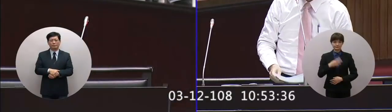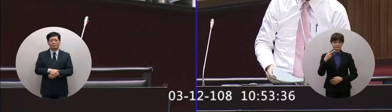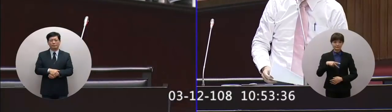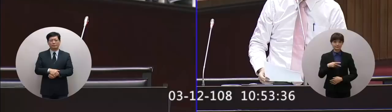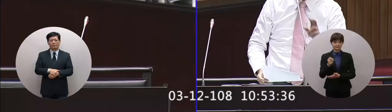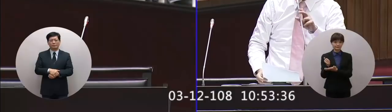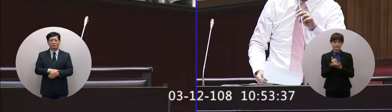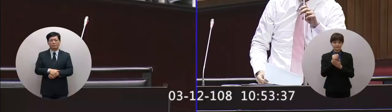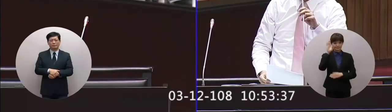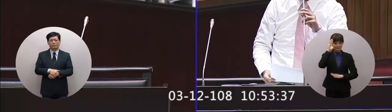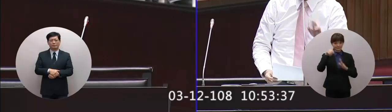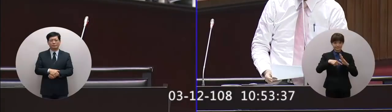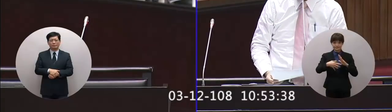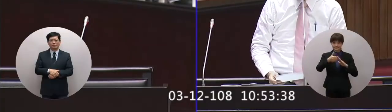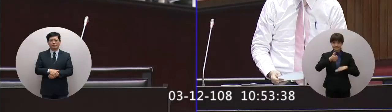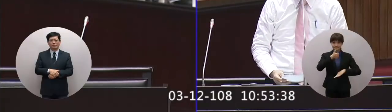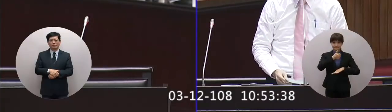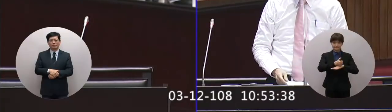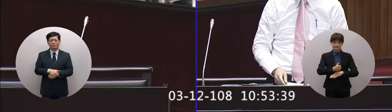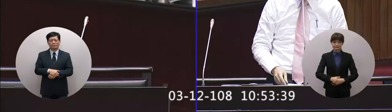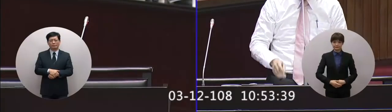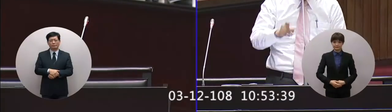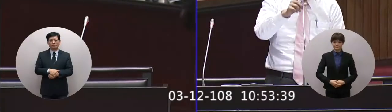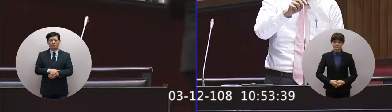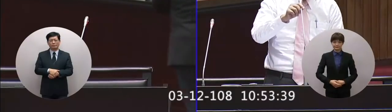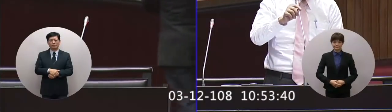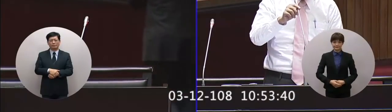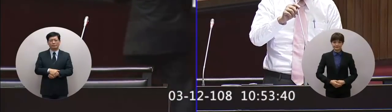請那個蘇院長請蘇院長